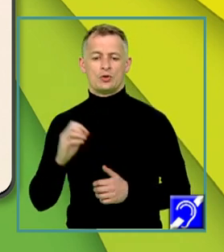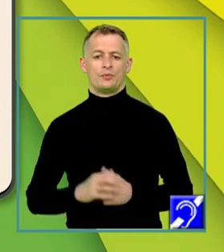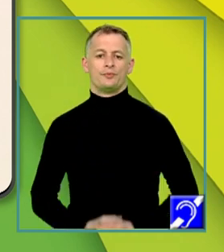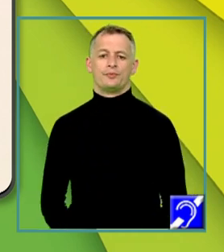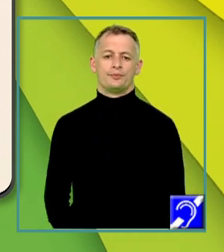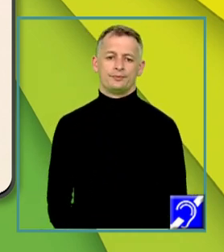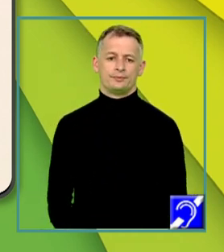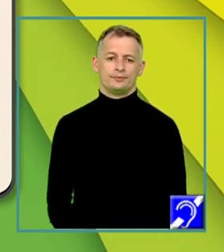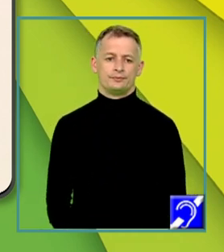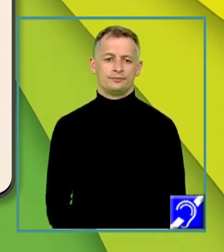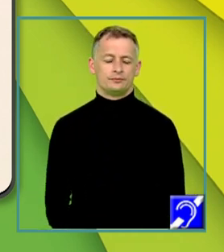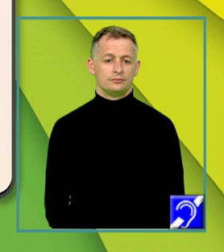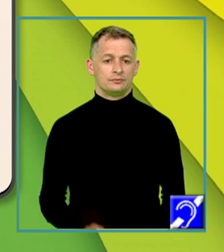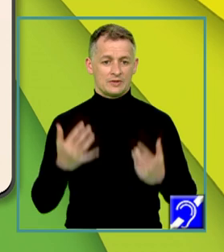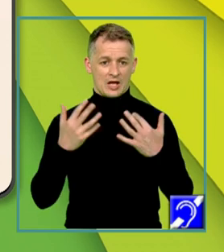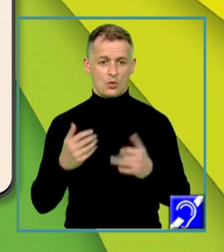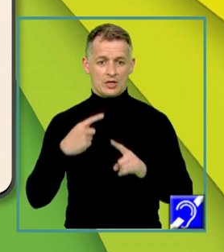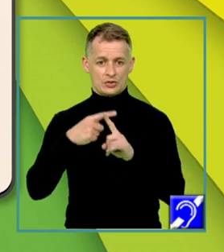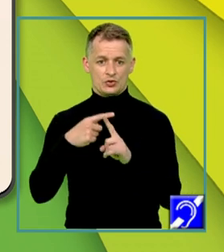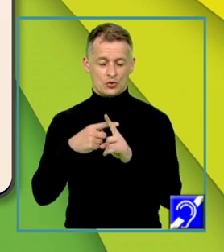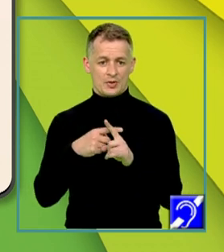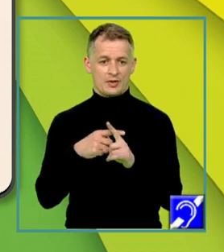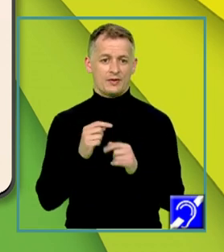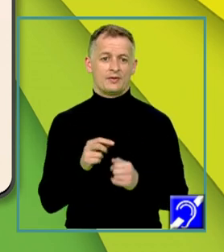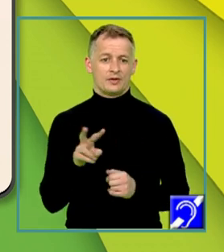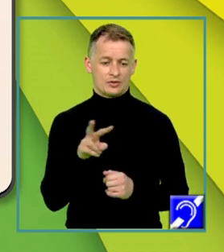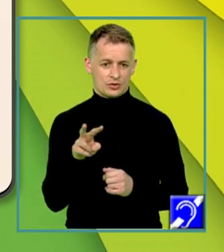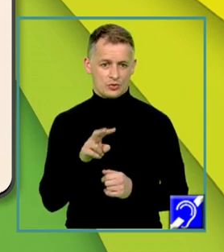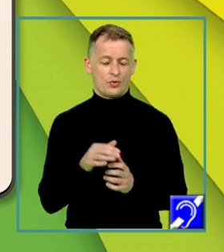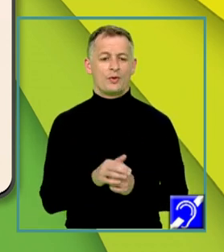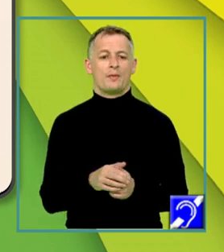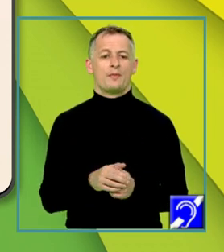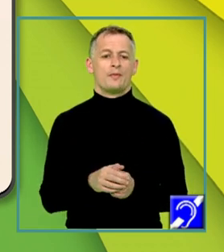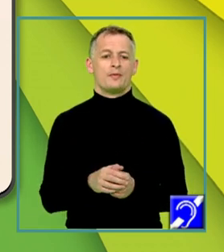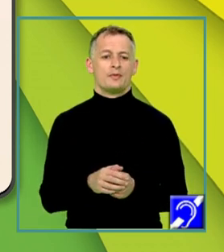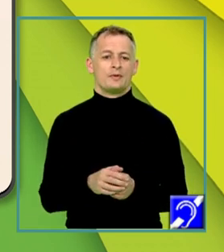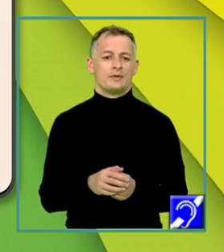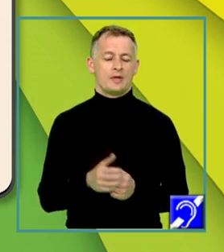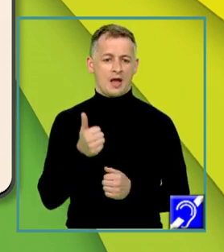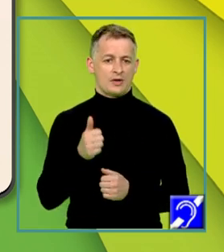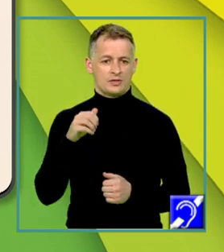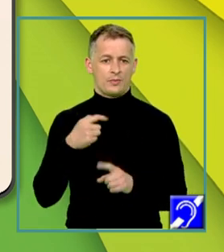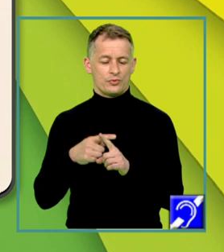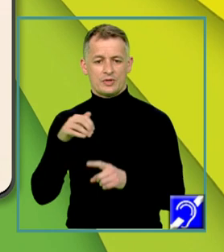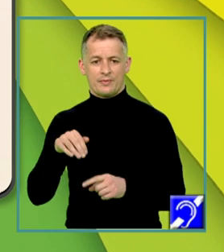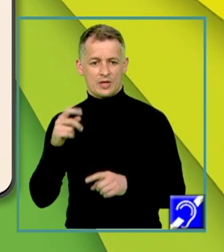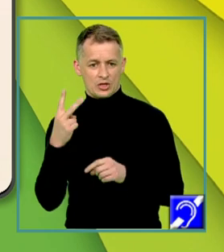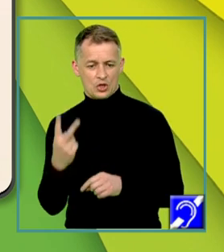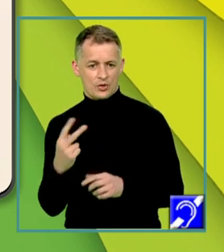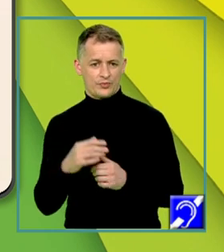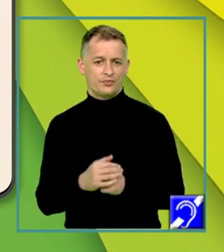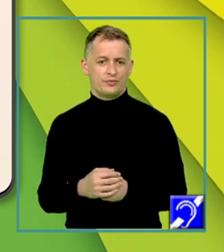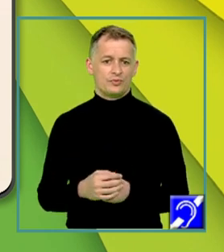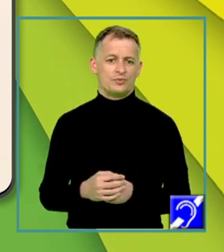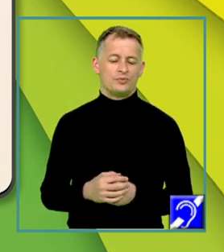și 0. Calculăm suma dintre matricele A și M de 2 și obținem matricea pătratică de ordinul